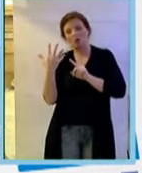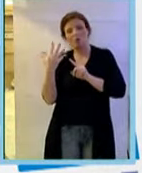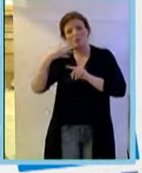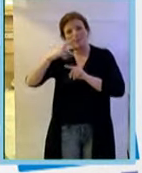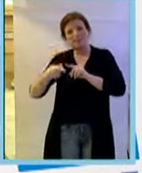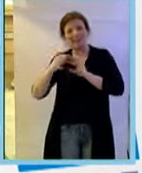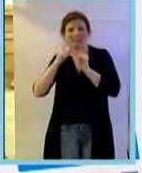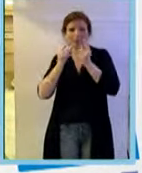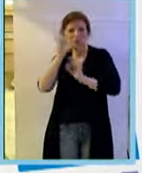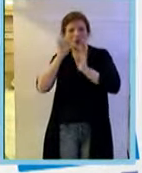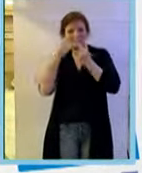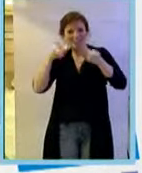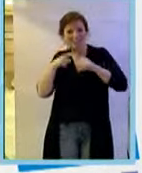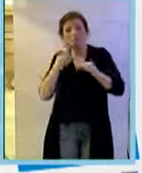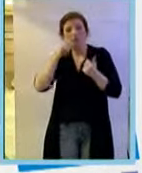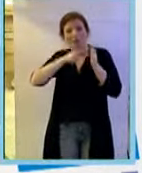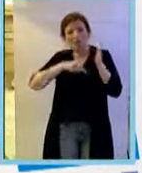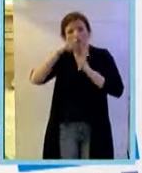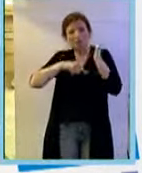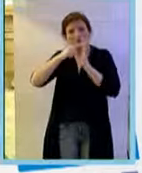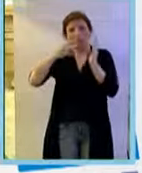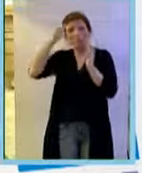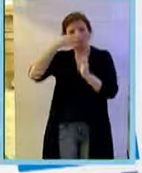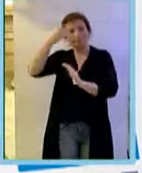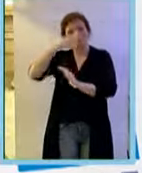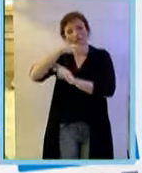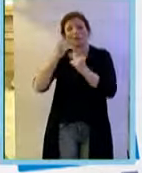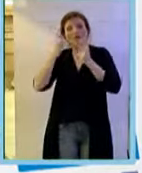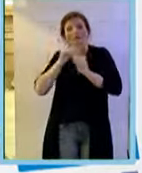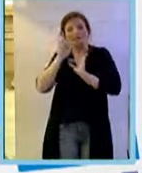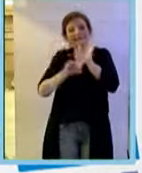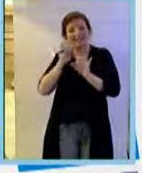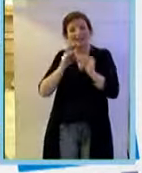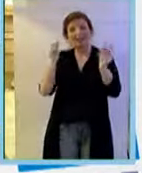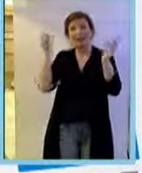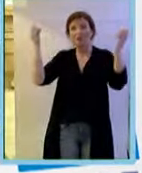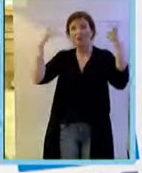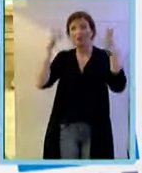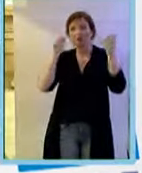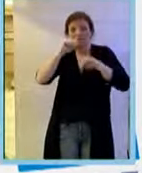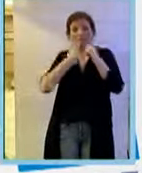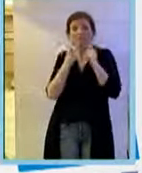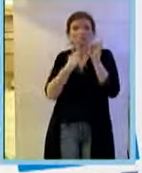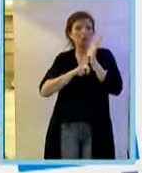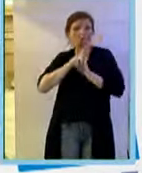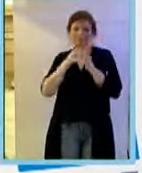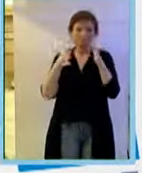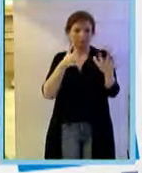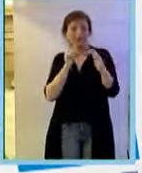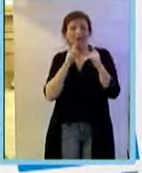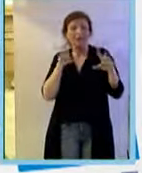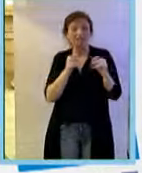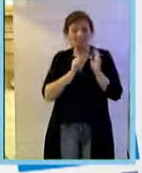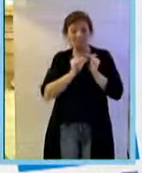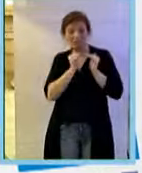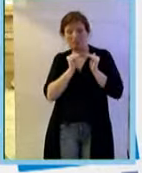iniettati ogni mese come vedete la terapia fotodinamica ha un scarsissimo effetto un effetto modestissimo all'inizio